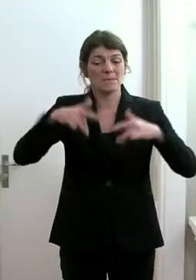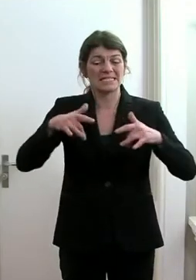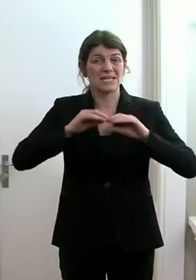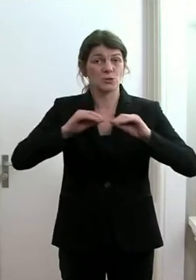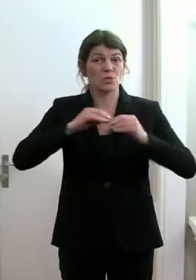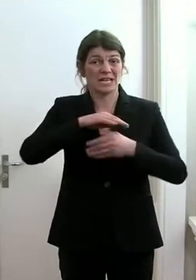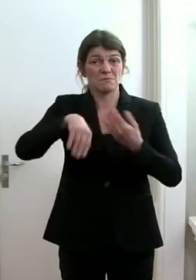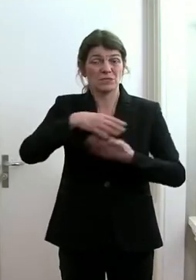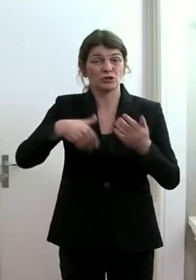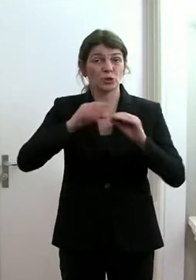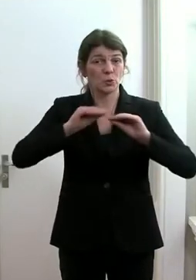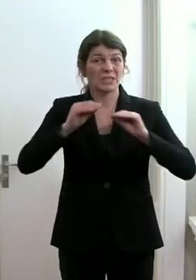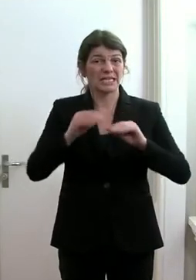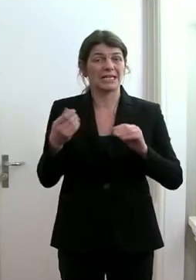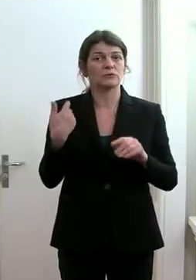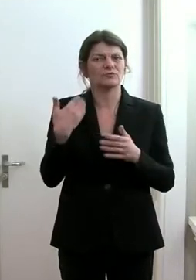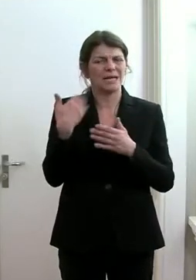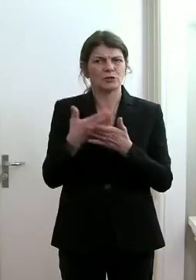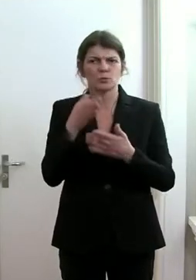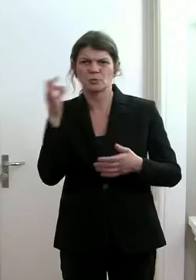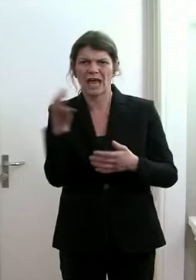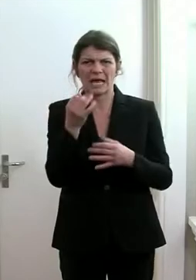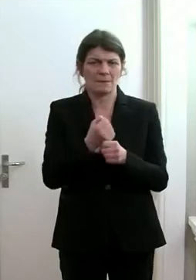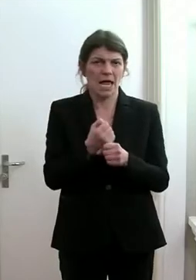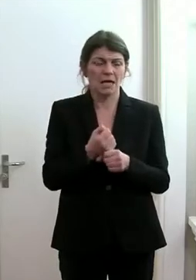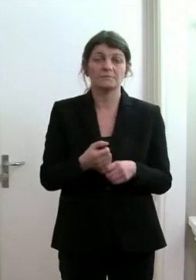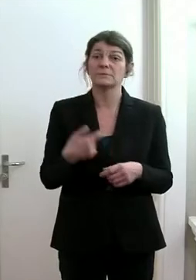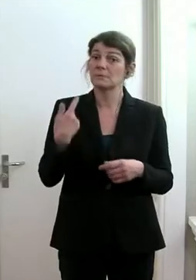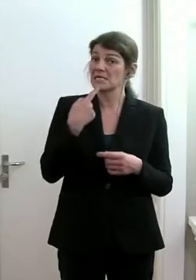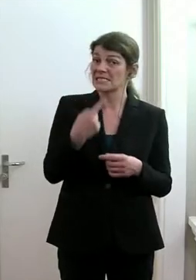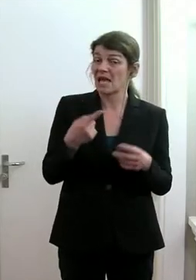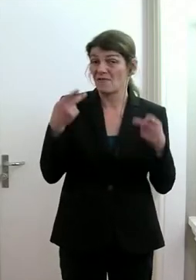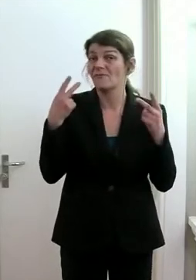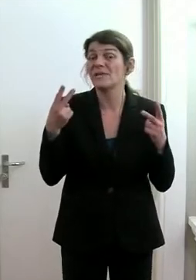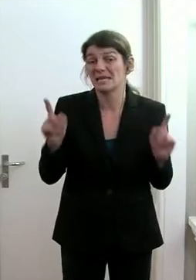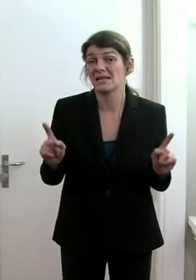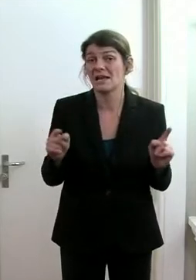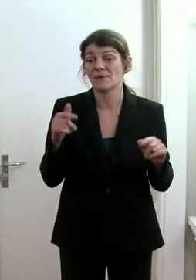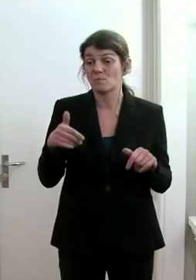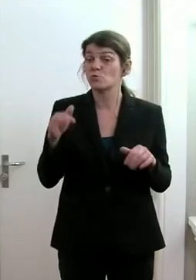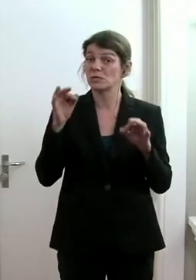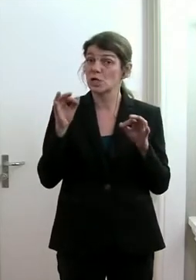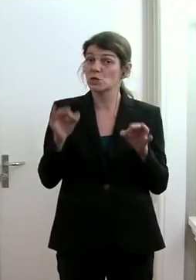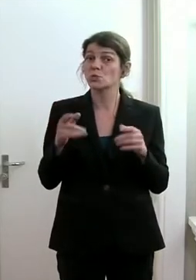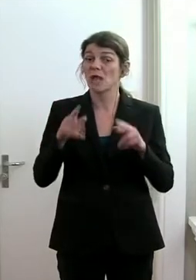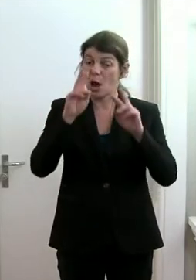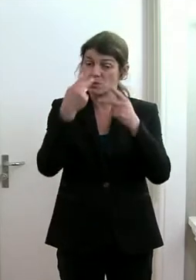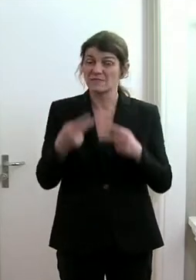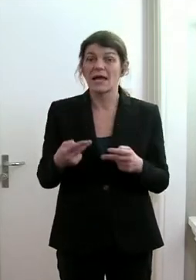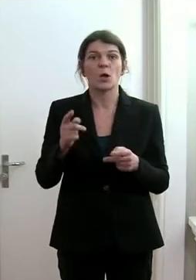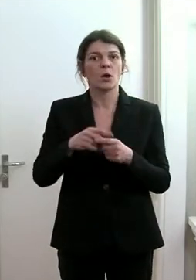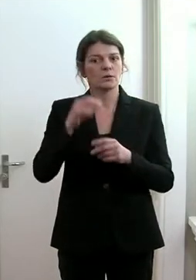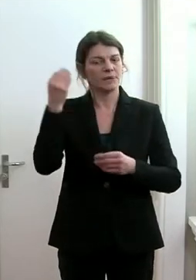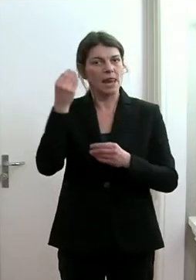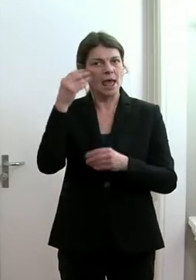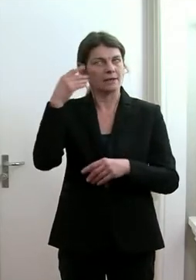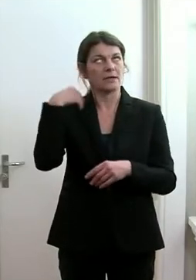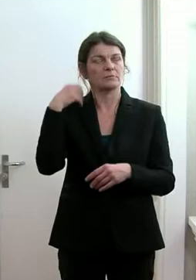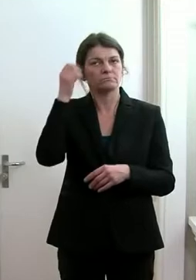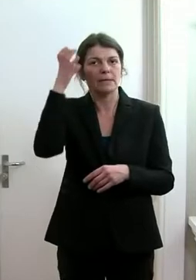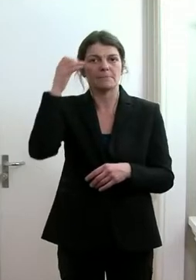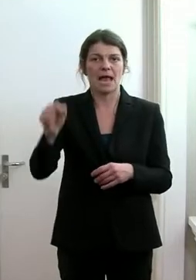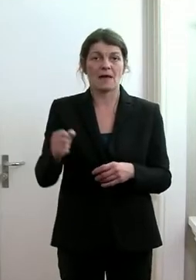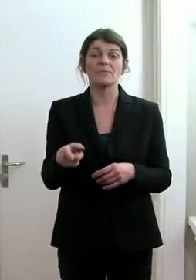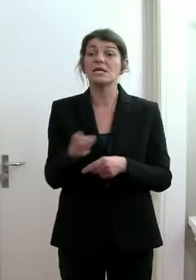Unterrichts gemacht haben, dass ich immer gesagt habe, es ist wichtig, dass wir diese gut auswerten und daraus lernen. Und diese Zeit